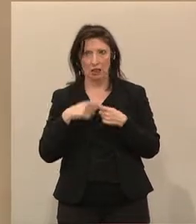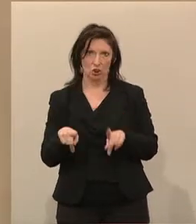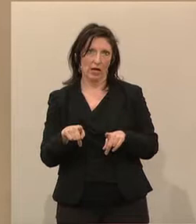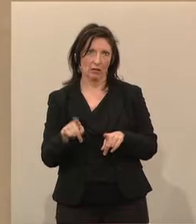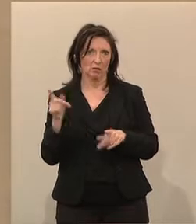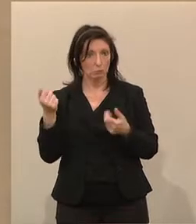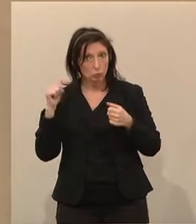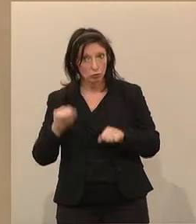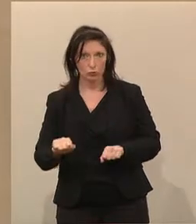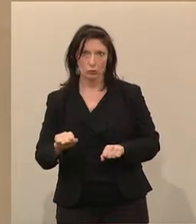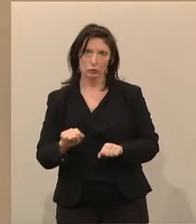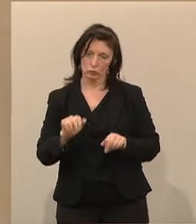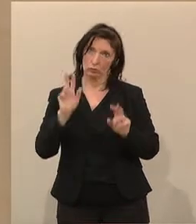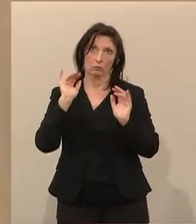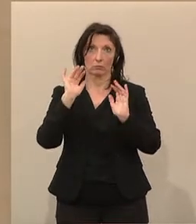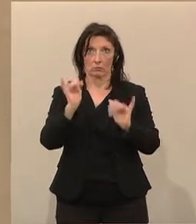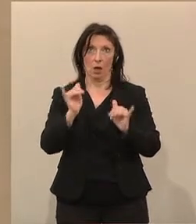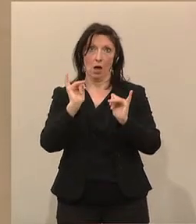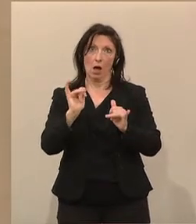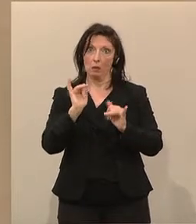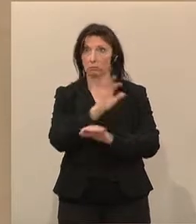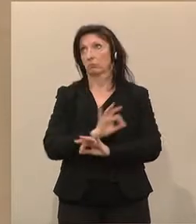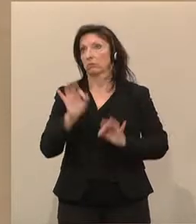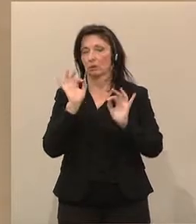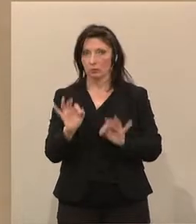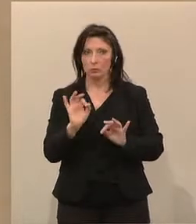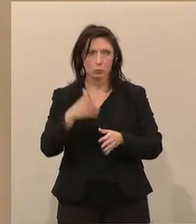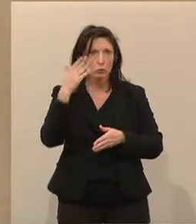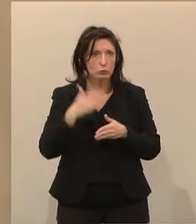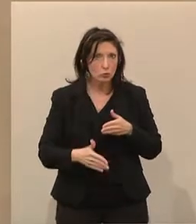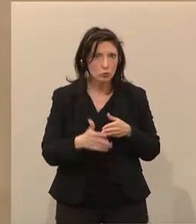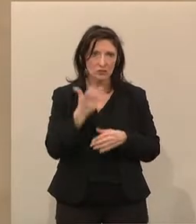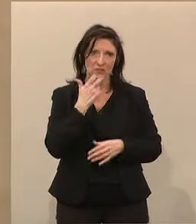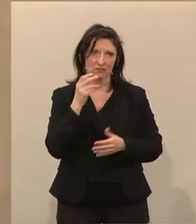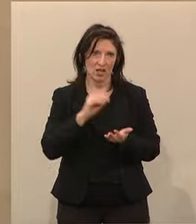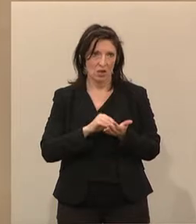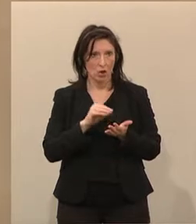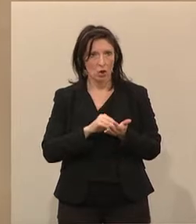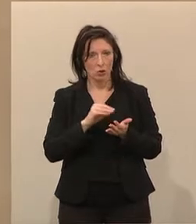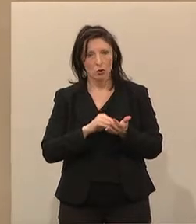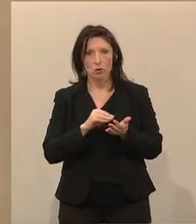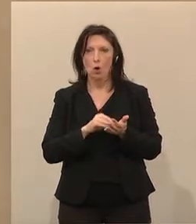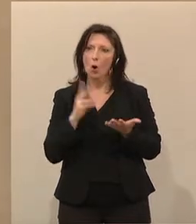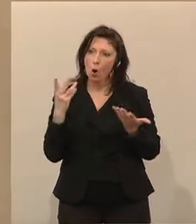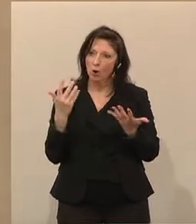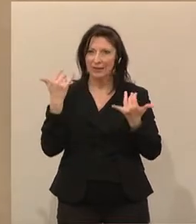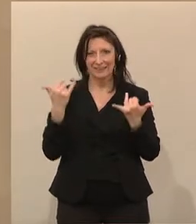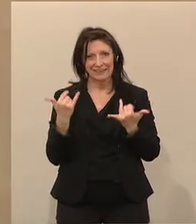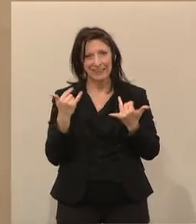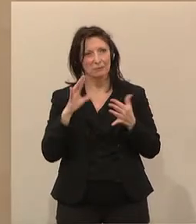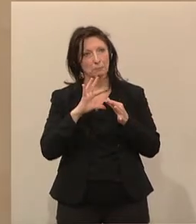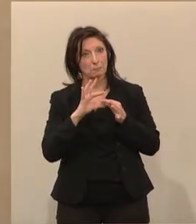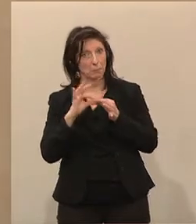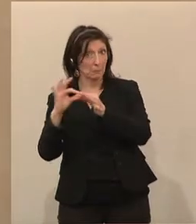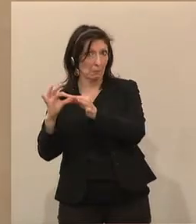Beschluss natürlich ganz besonders. Und zum Abschluss möchte ich noch eine Kausalkette anführen, die vieles